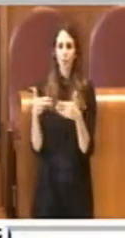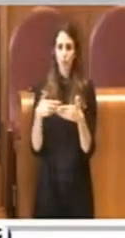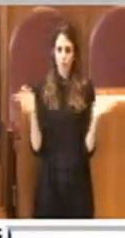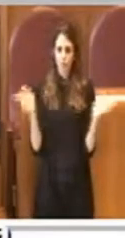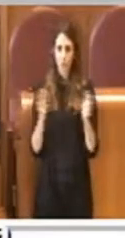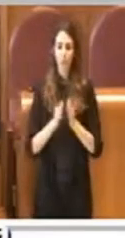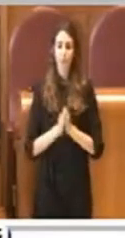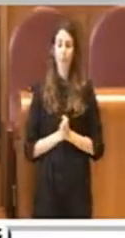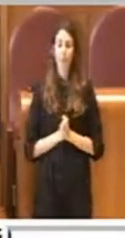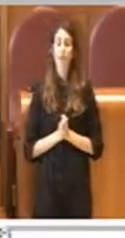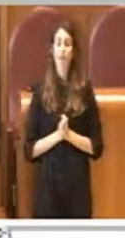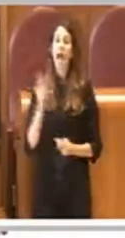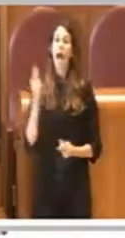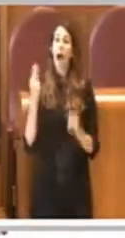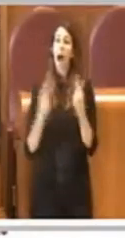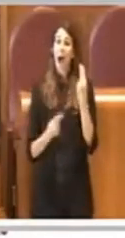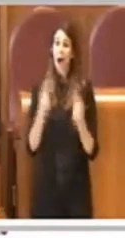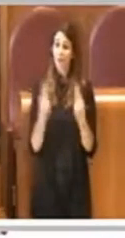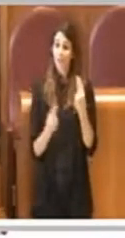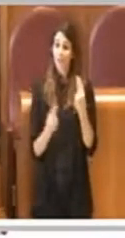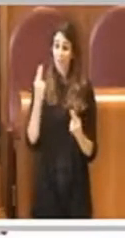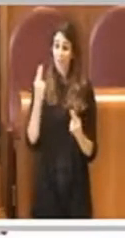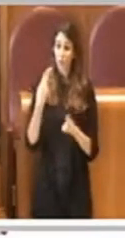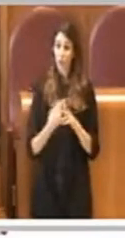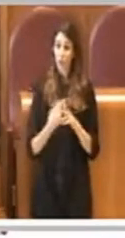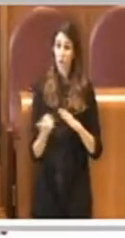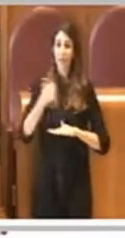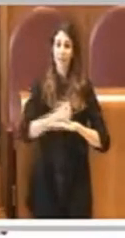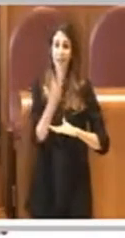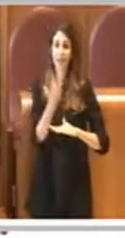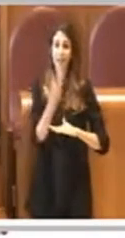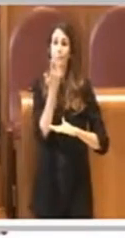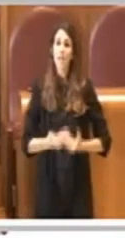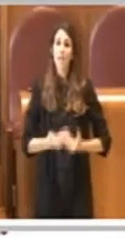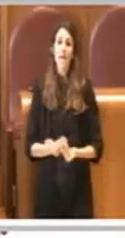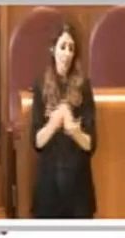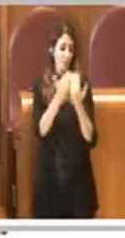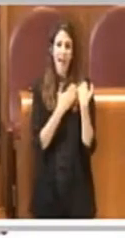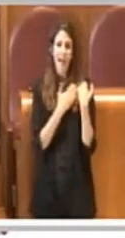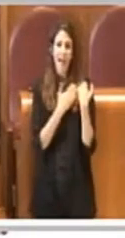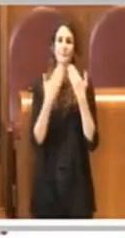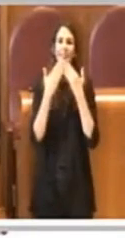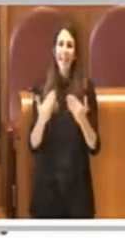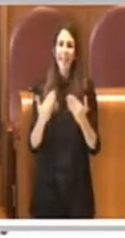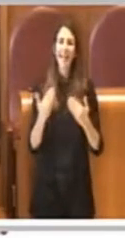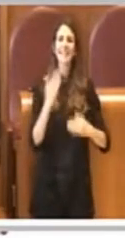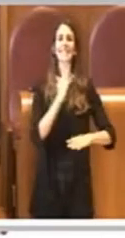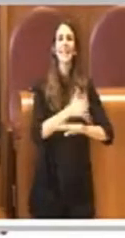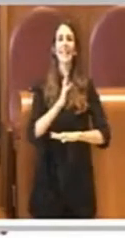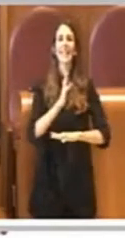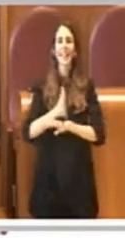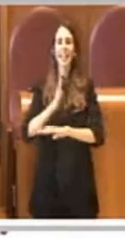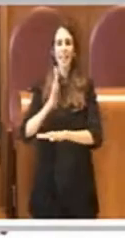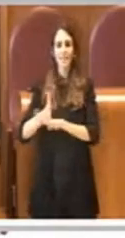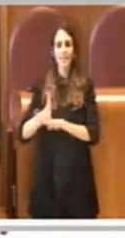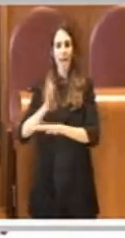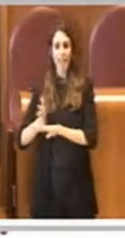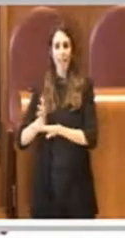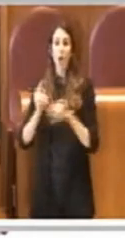voluto portare avanti attraverso tutta una serie di interventi che oggi